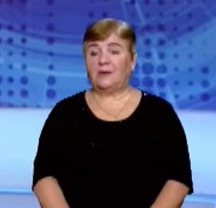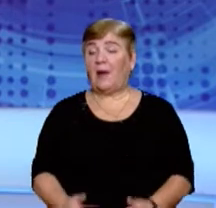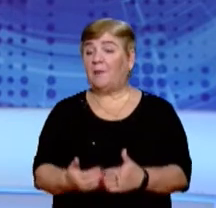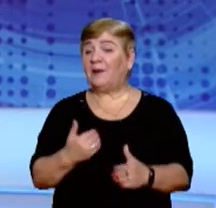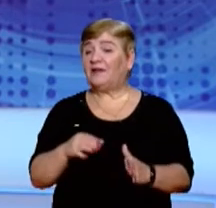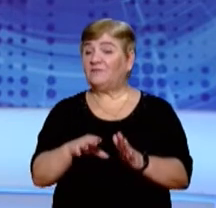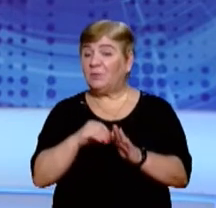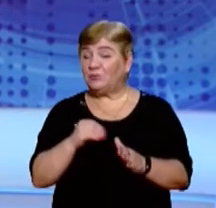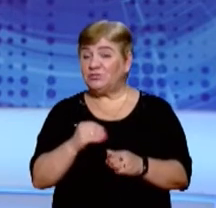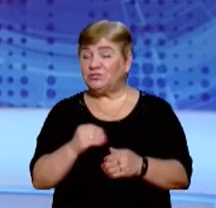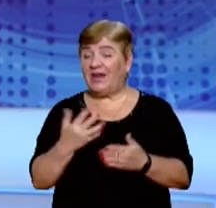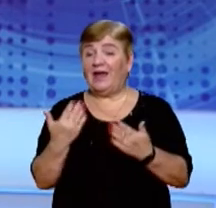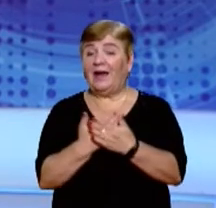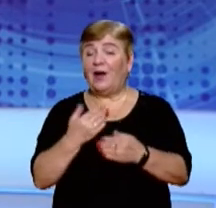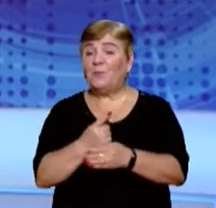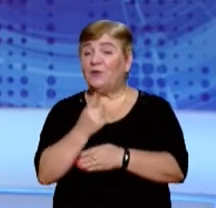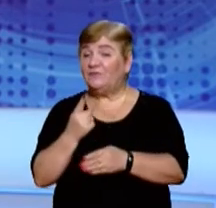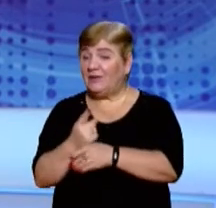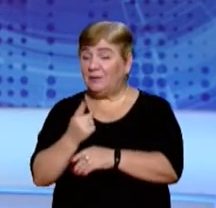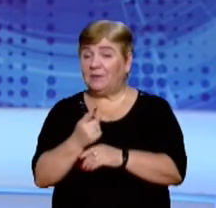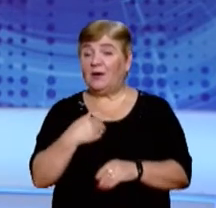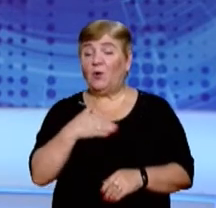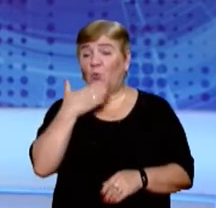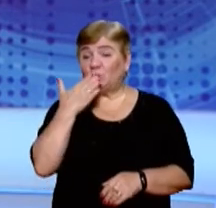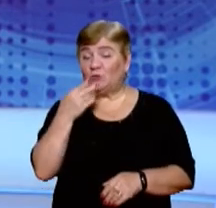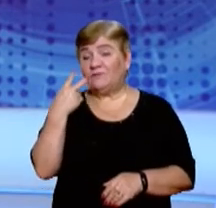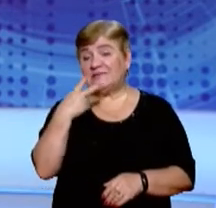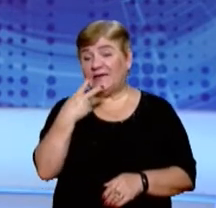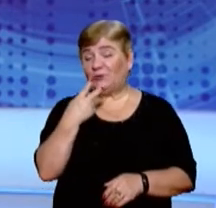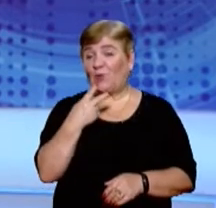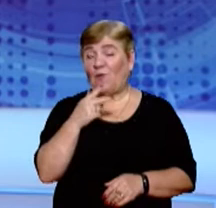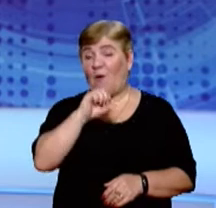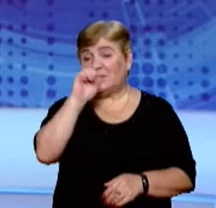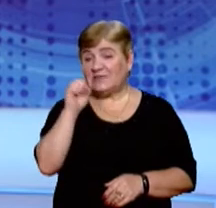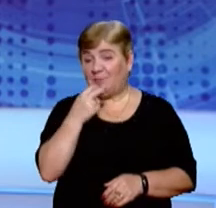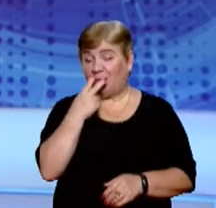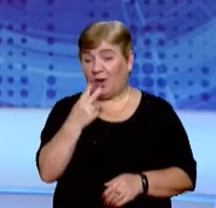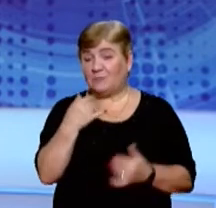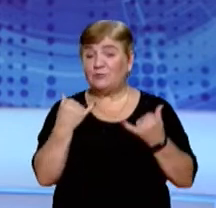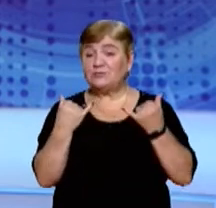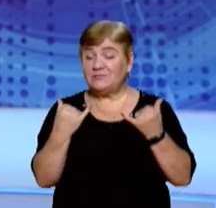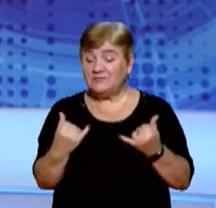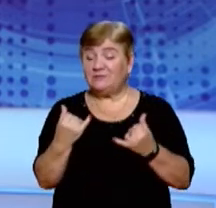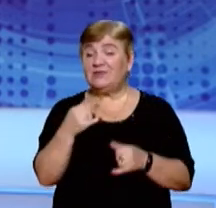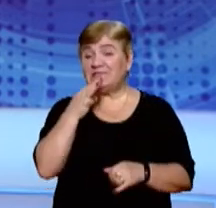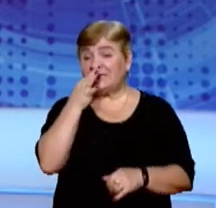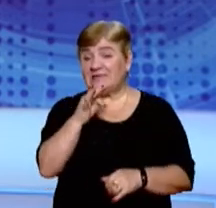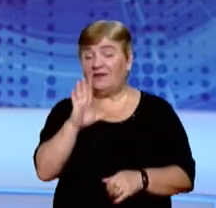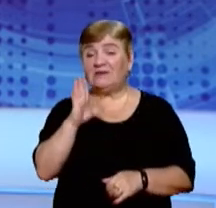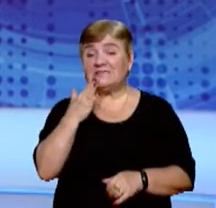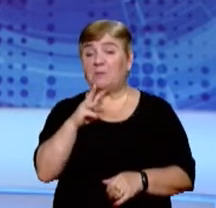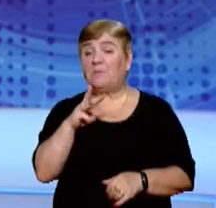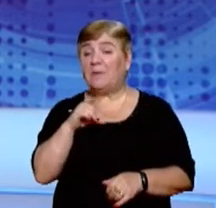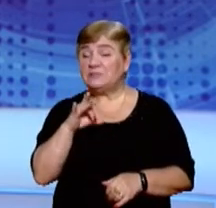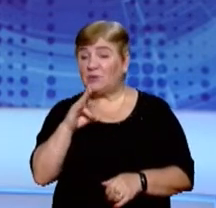Передвиборчі мультфільми з пластиліновими героями покажуть в Ужгороді 20 серпня. Про це сьогодні сказала аніматорка мультфільмів Владислава